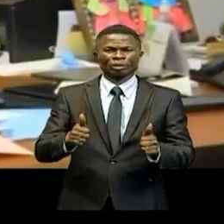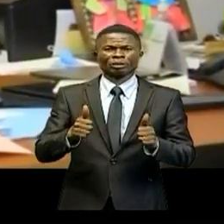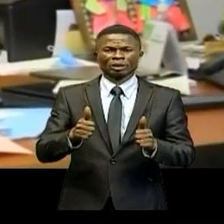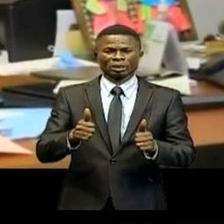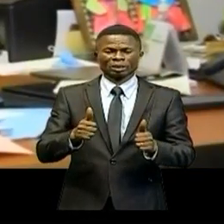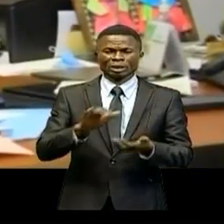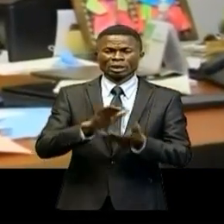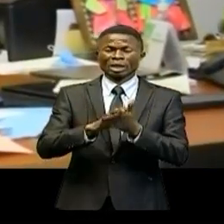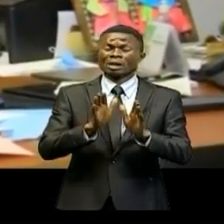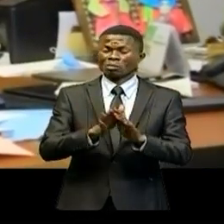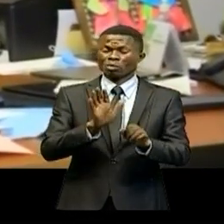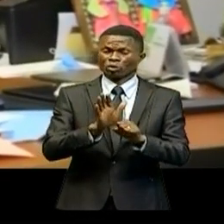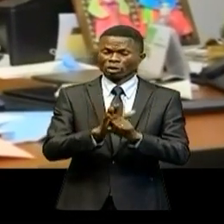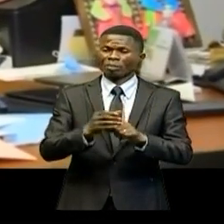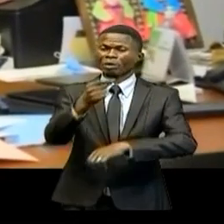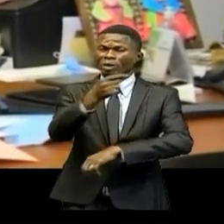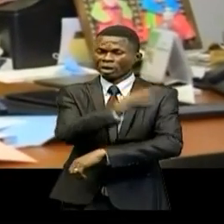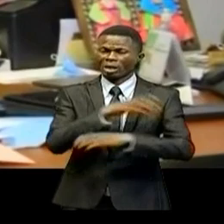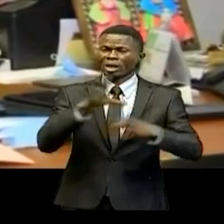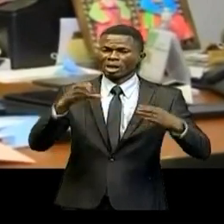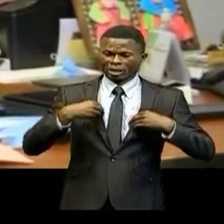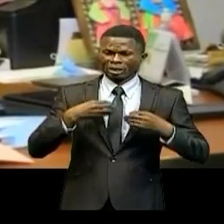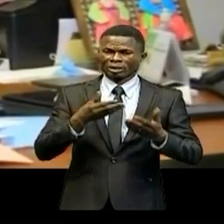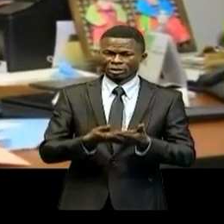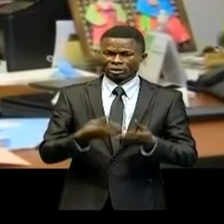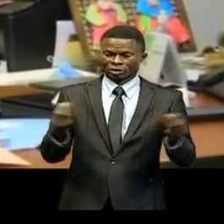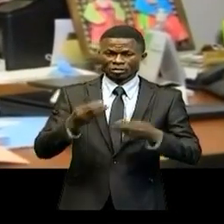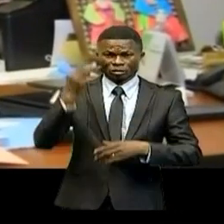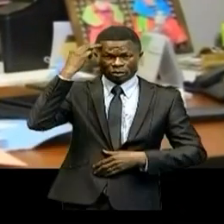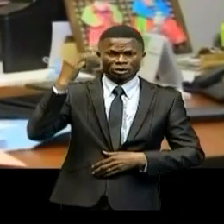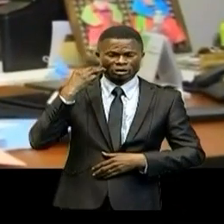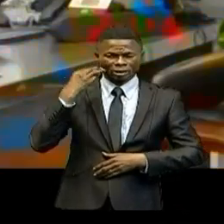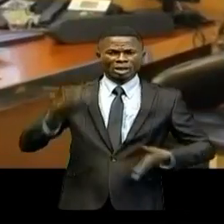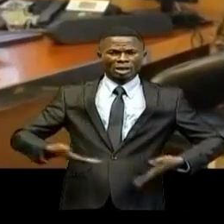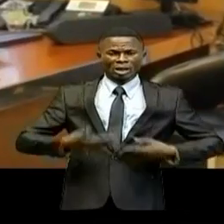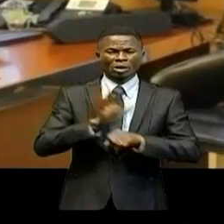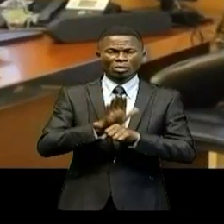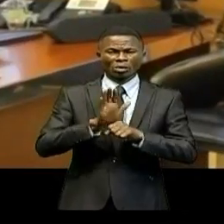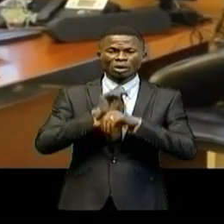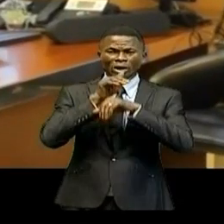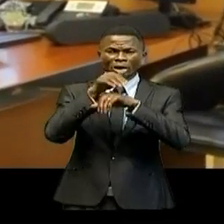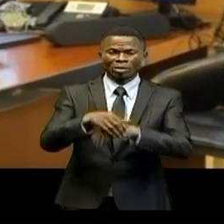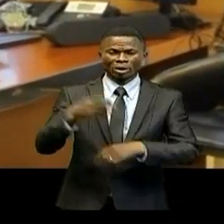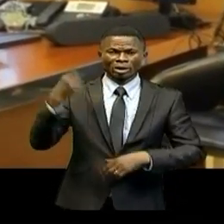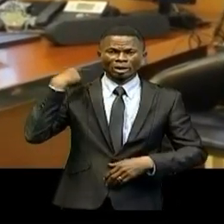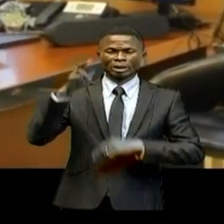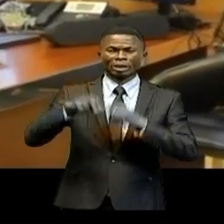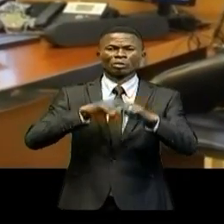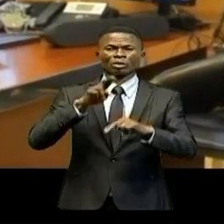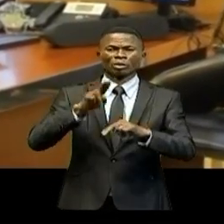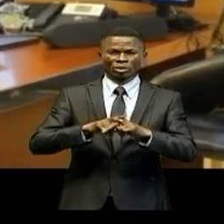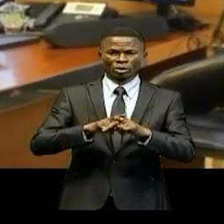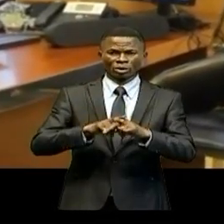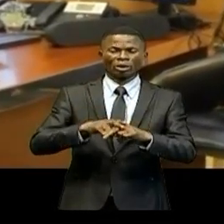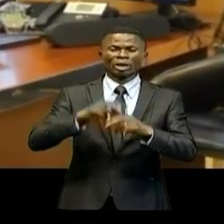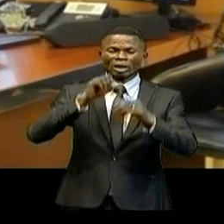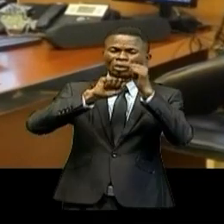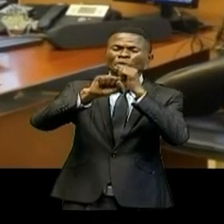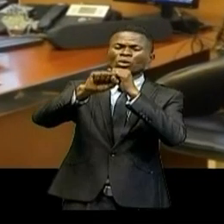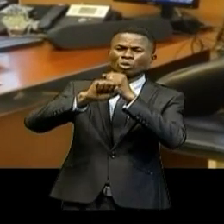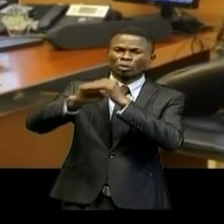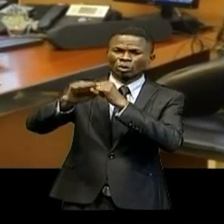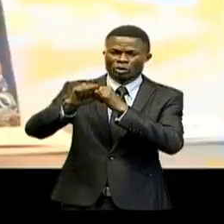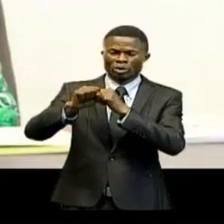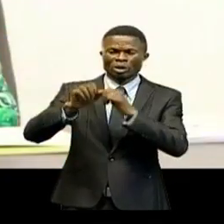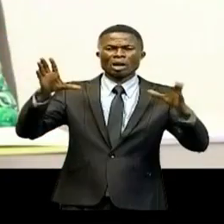'intensifie. C'est ainsi que le ministre a salué l'implication des députés nationaux dans cette campagne en